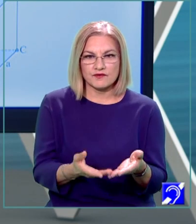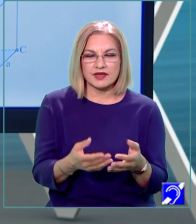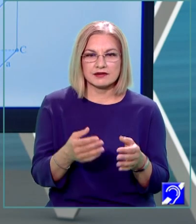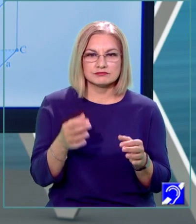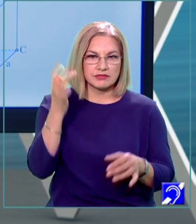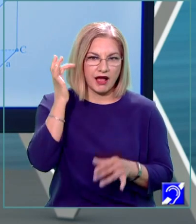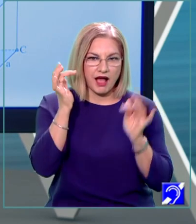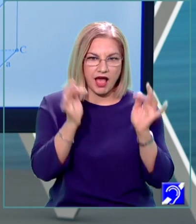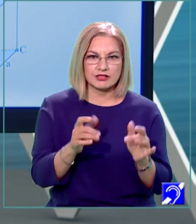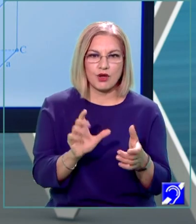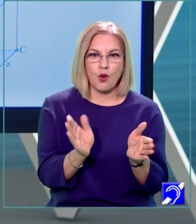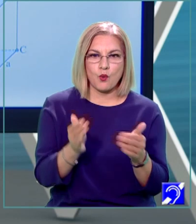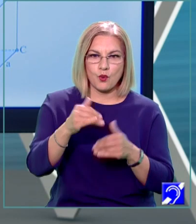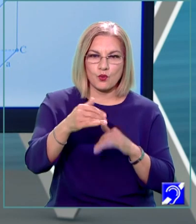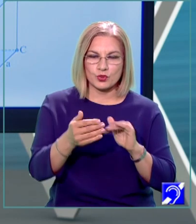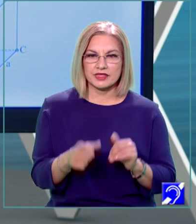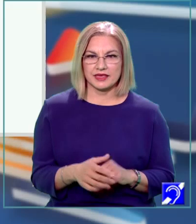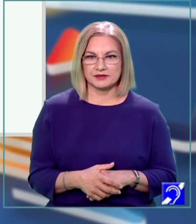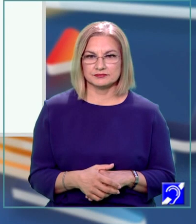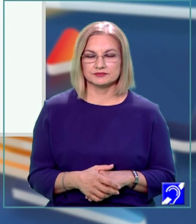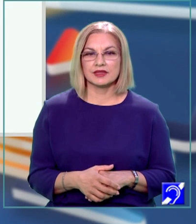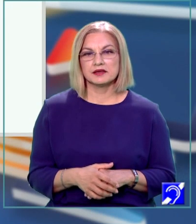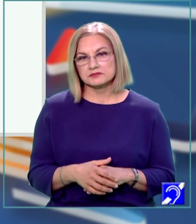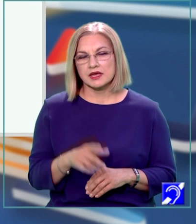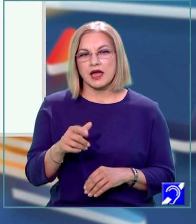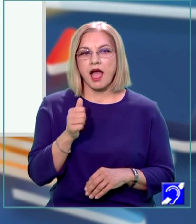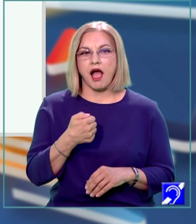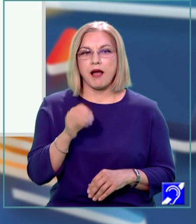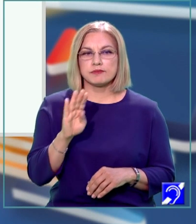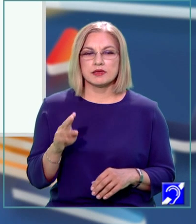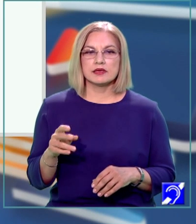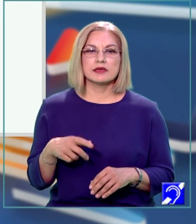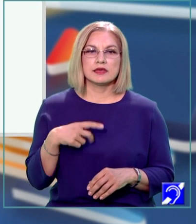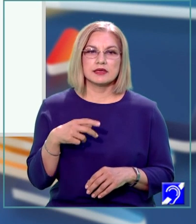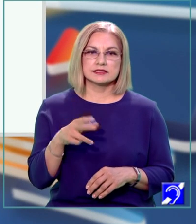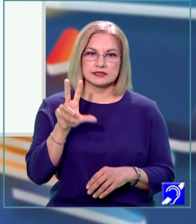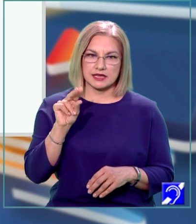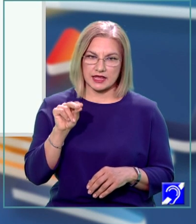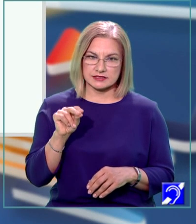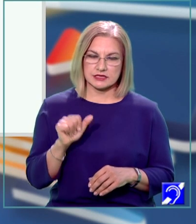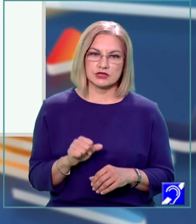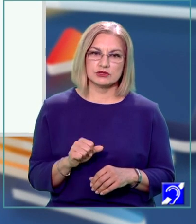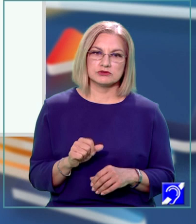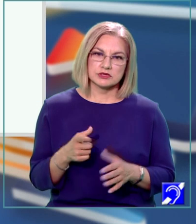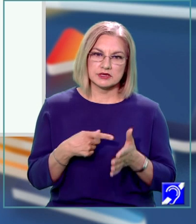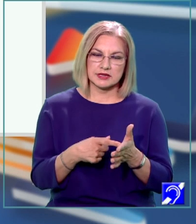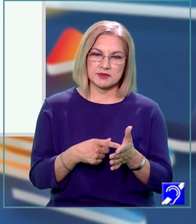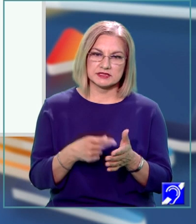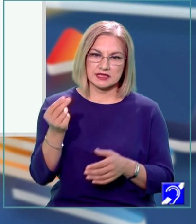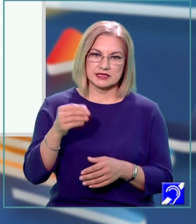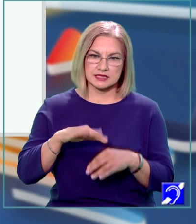A' B' C' D' cu AB egal 30 centimetri reprezentat în figura